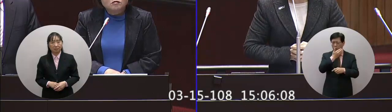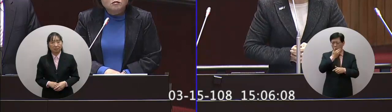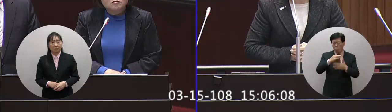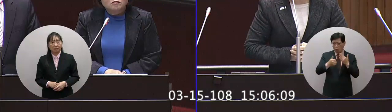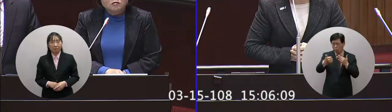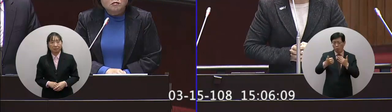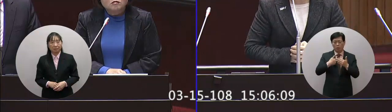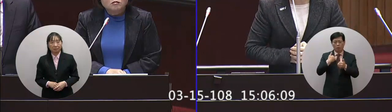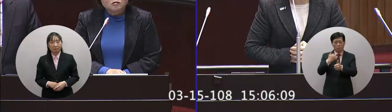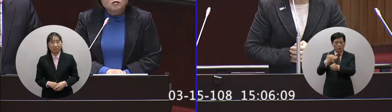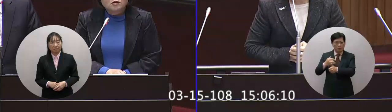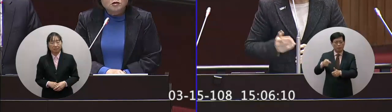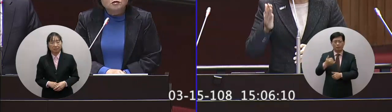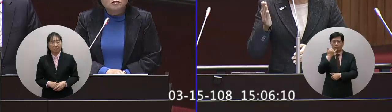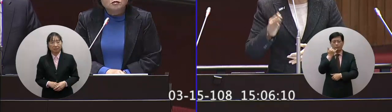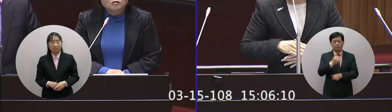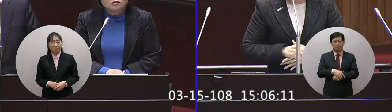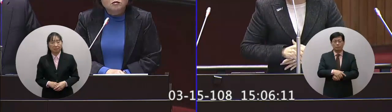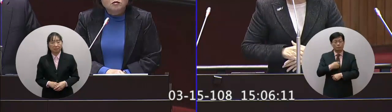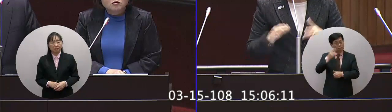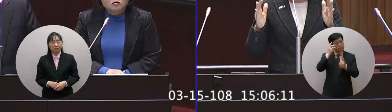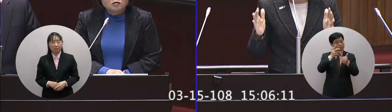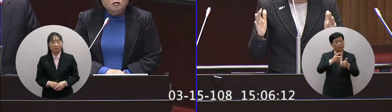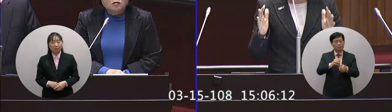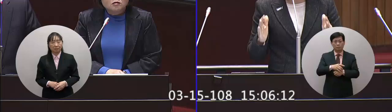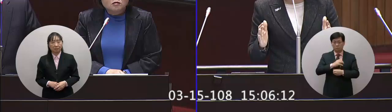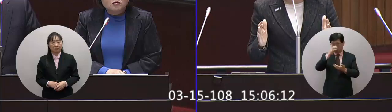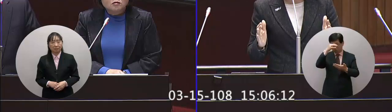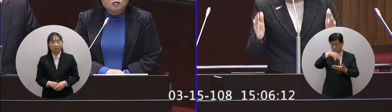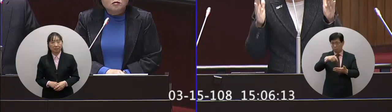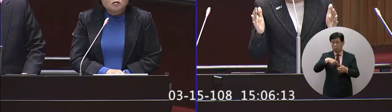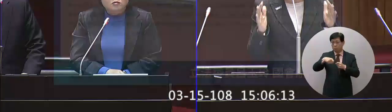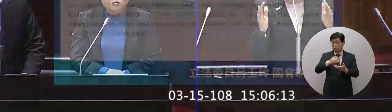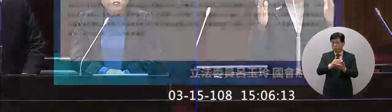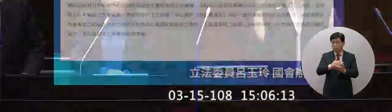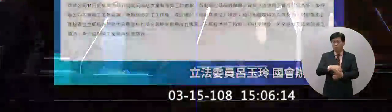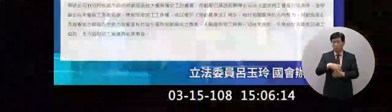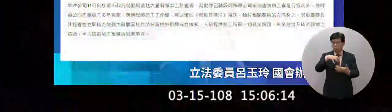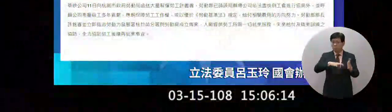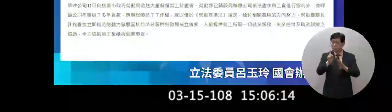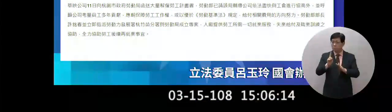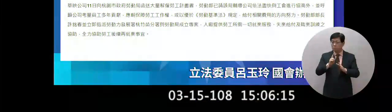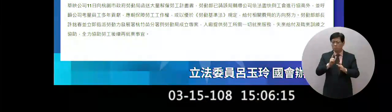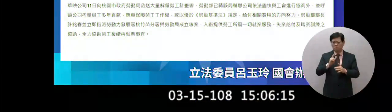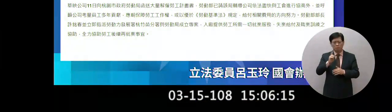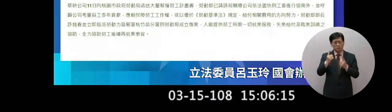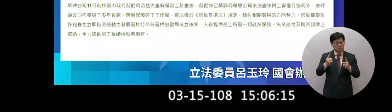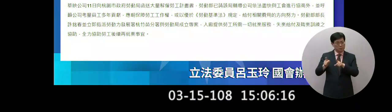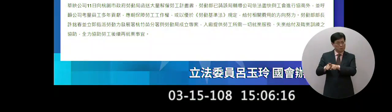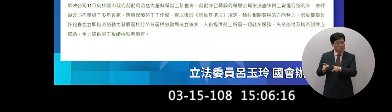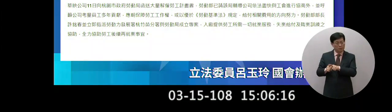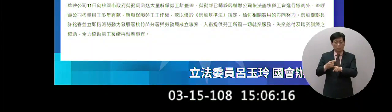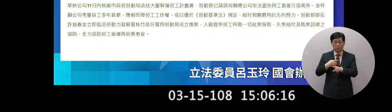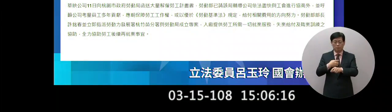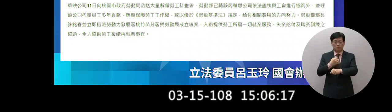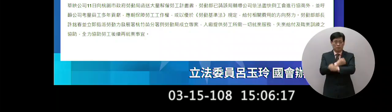處理這個資遣的條件所以我想請問你看到這個計畫書這計畫書的內容有沒有比一般